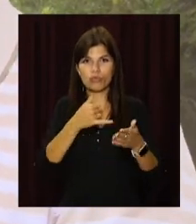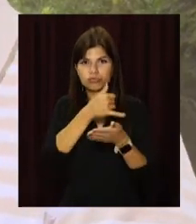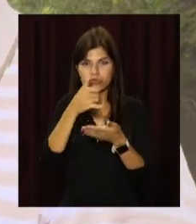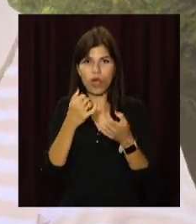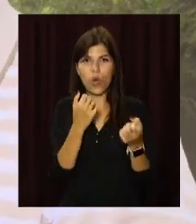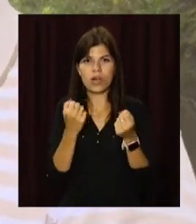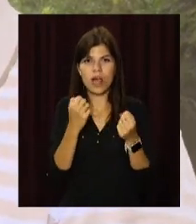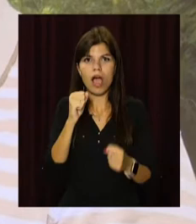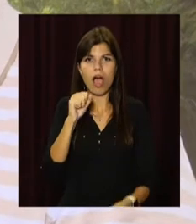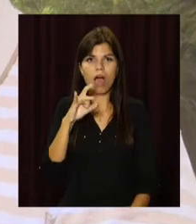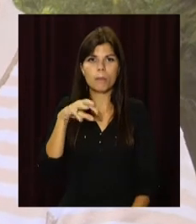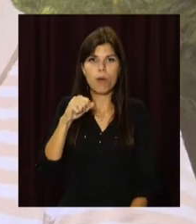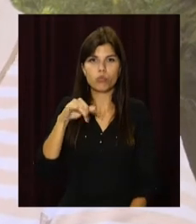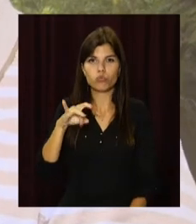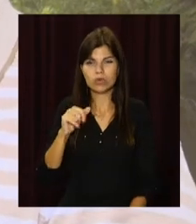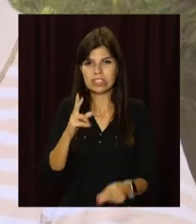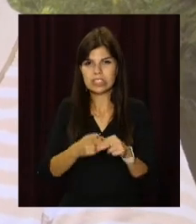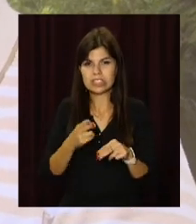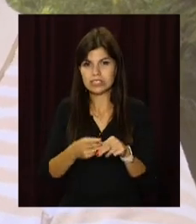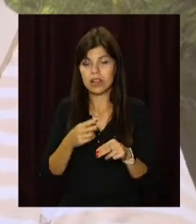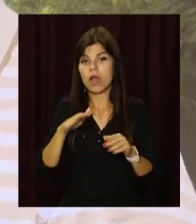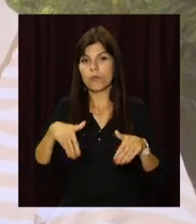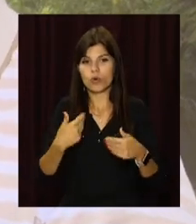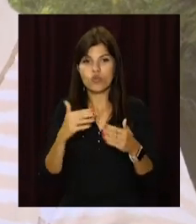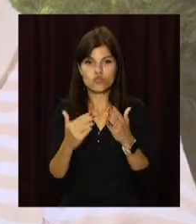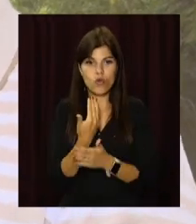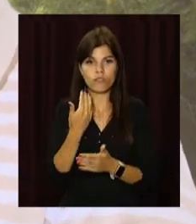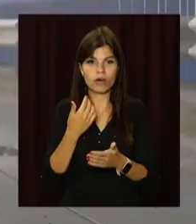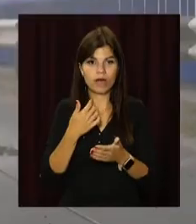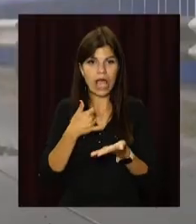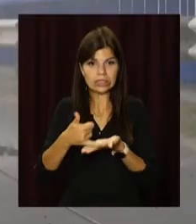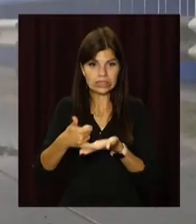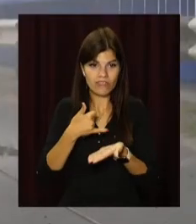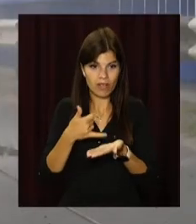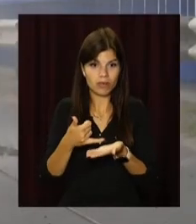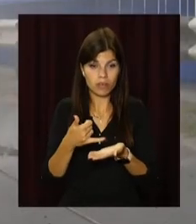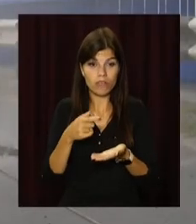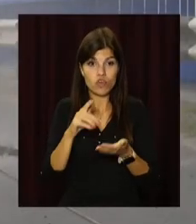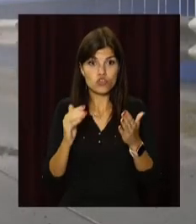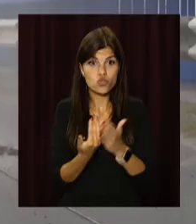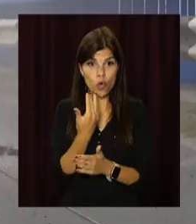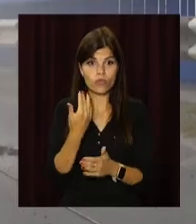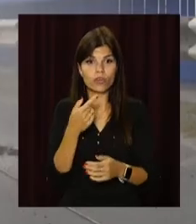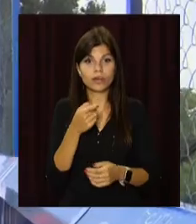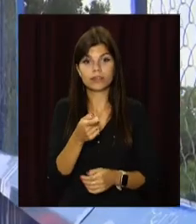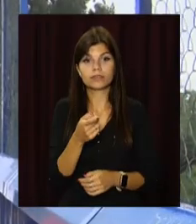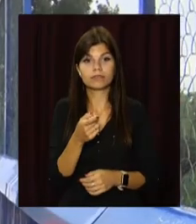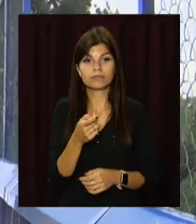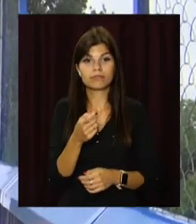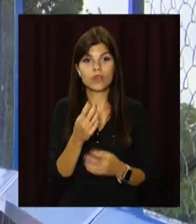укріплювати арматурою та й в подальшому буде відновлене асфальтове покриття. На переправі оновлюють його рожі.